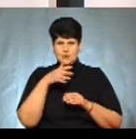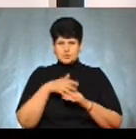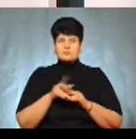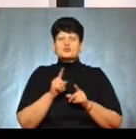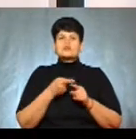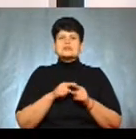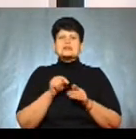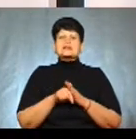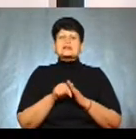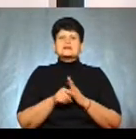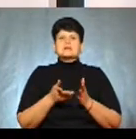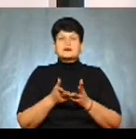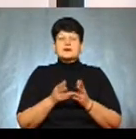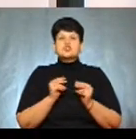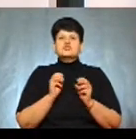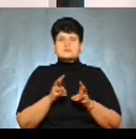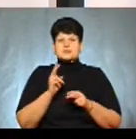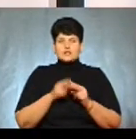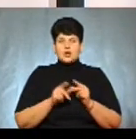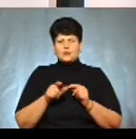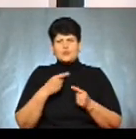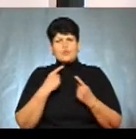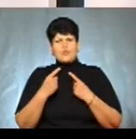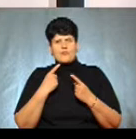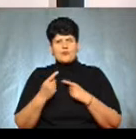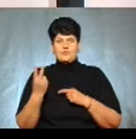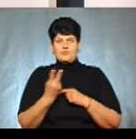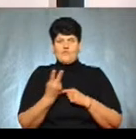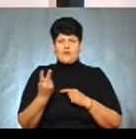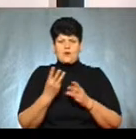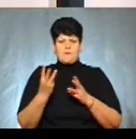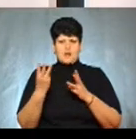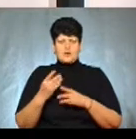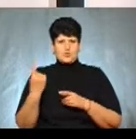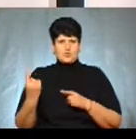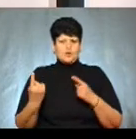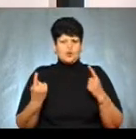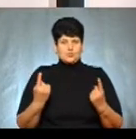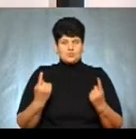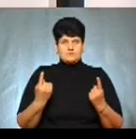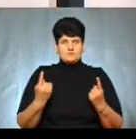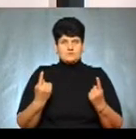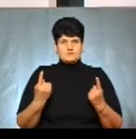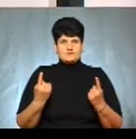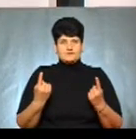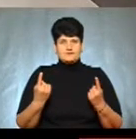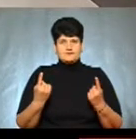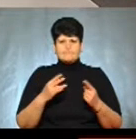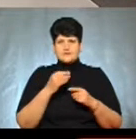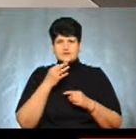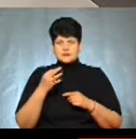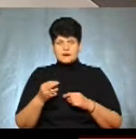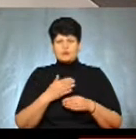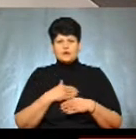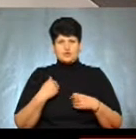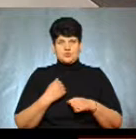це таке і чим це все закінчиться. Як правило, сусіди між собою говорять і обидвоє палять. Один другого, скажімо так, по народу, не здасть, бо не